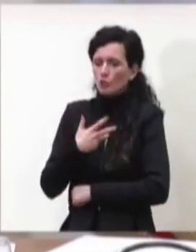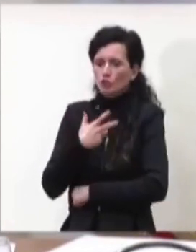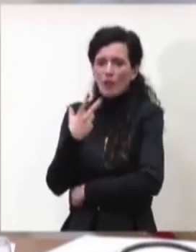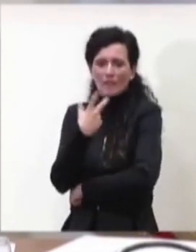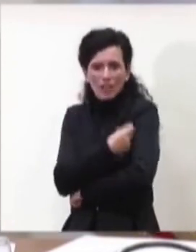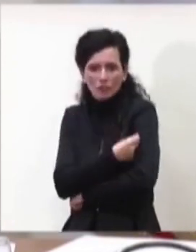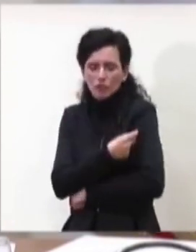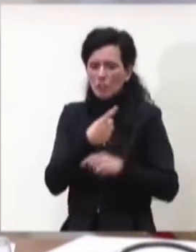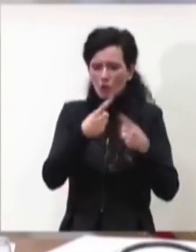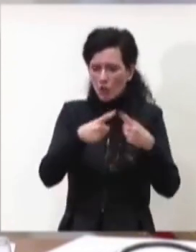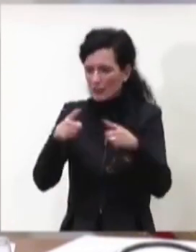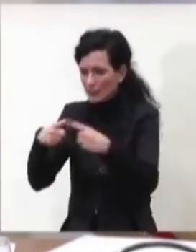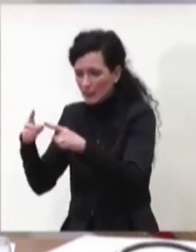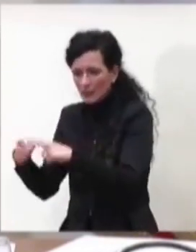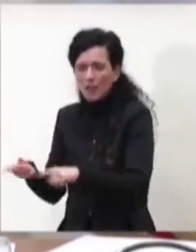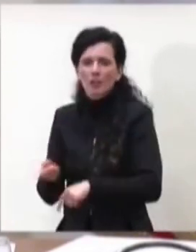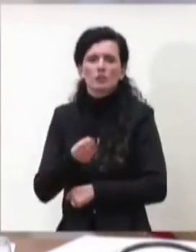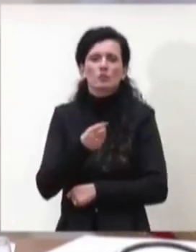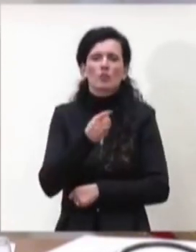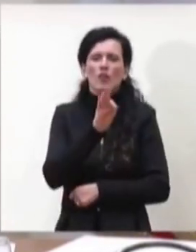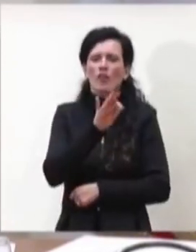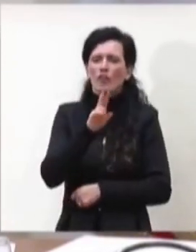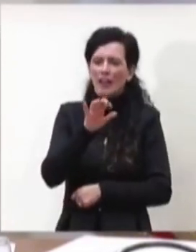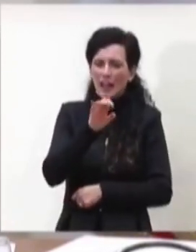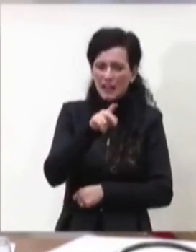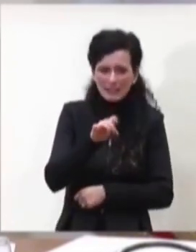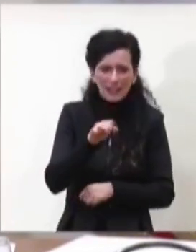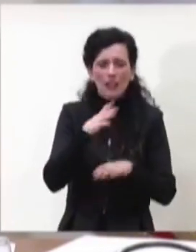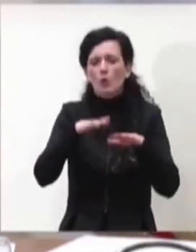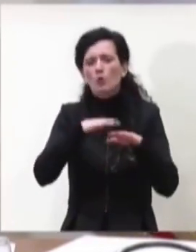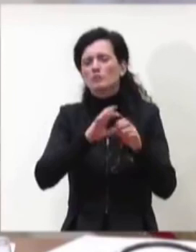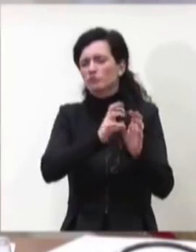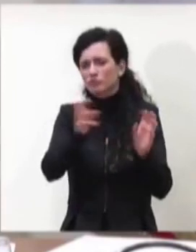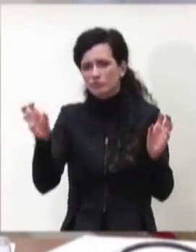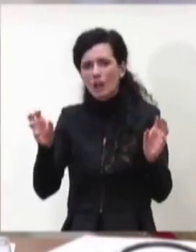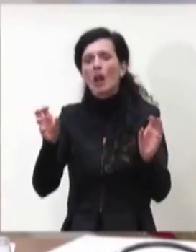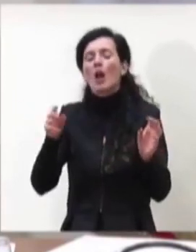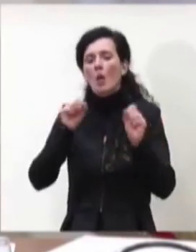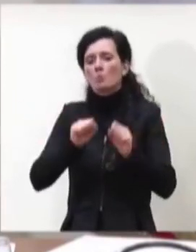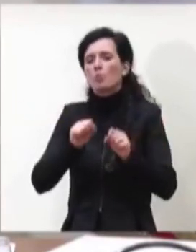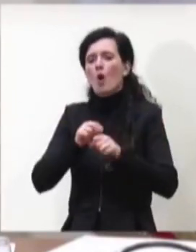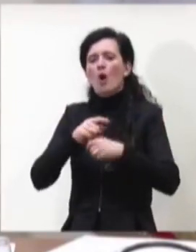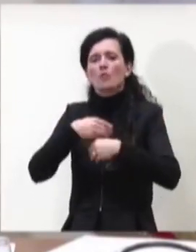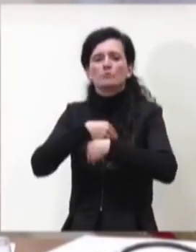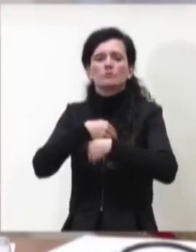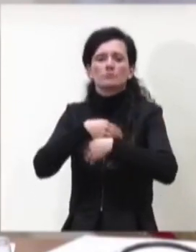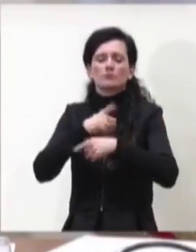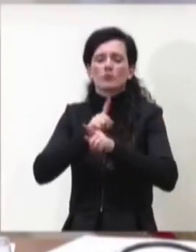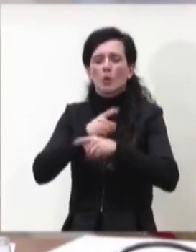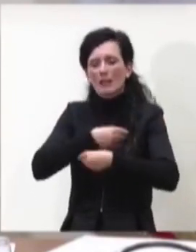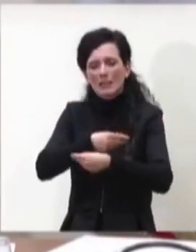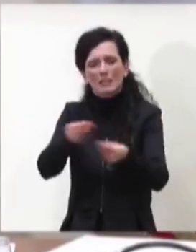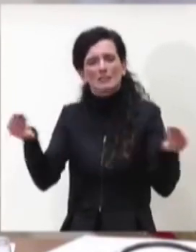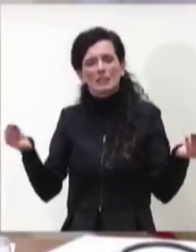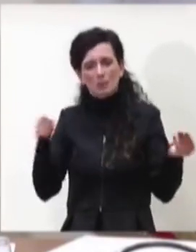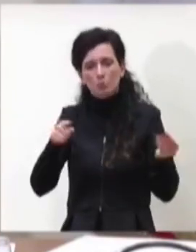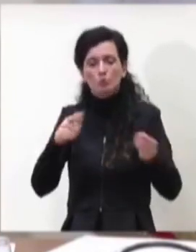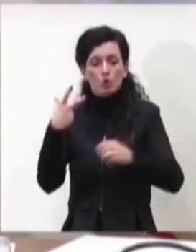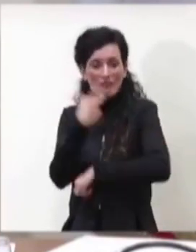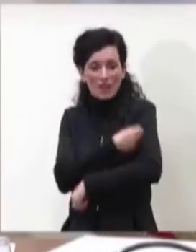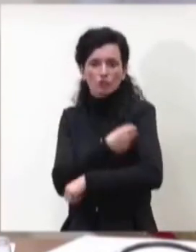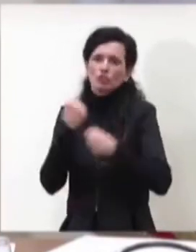maggiormente user friendly si può anche estendere al massimo la campagna di vaccinazione e